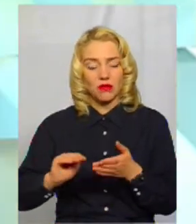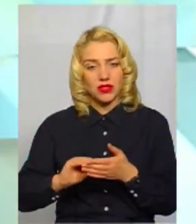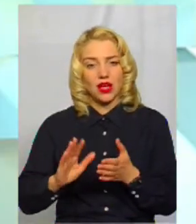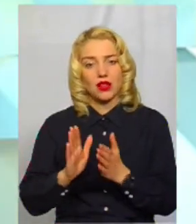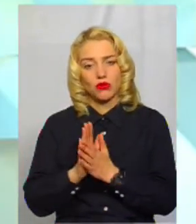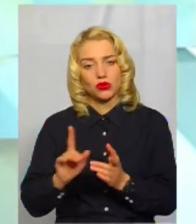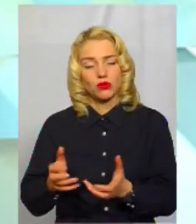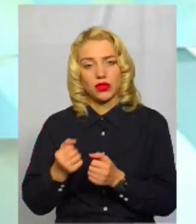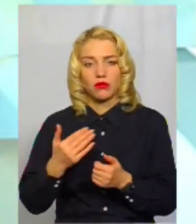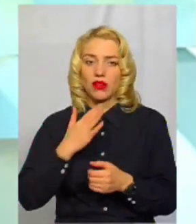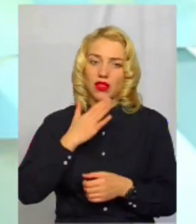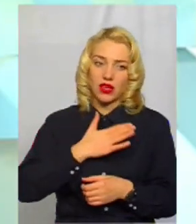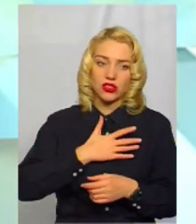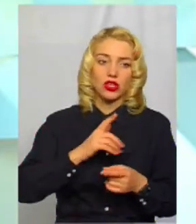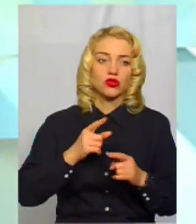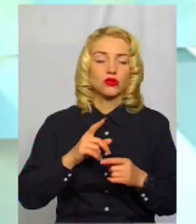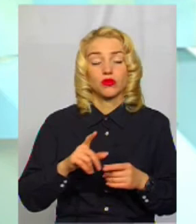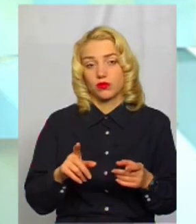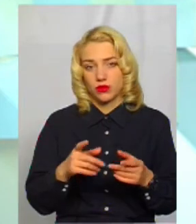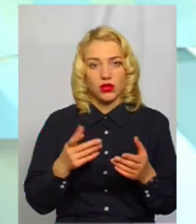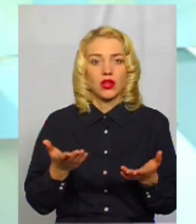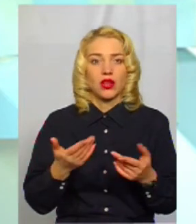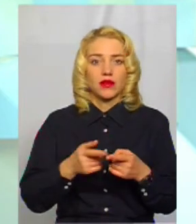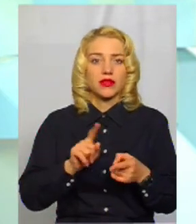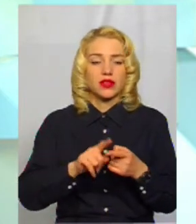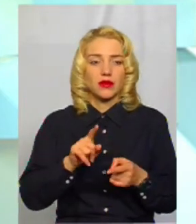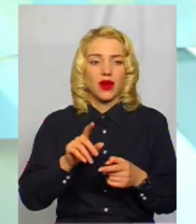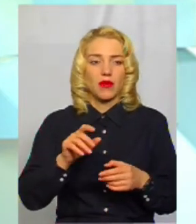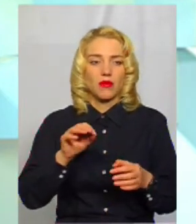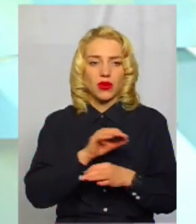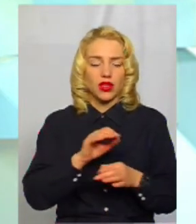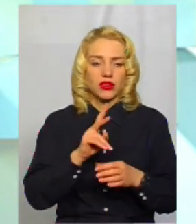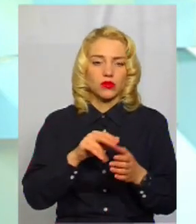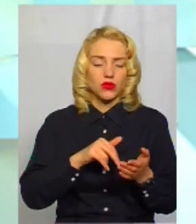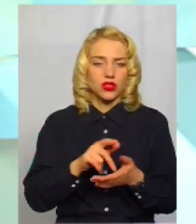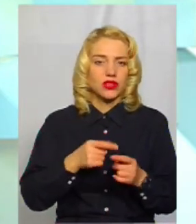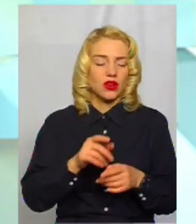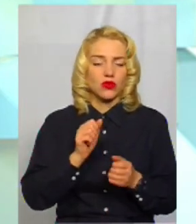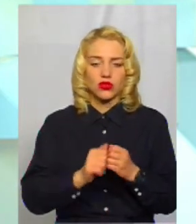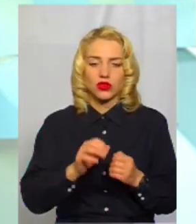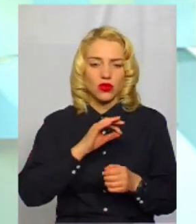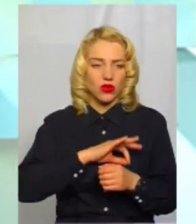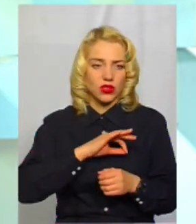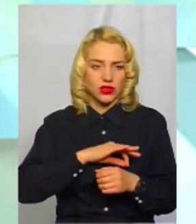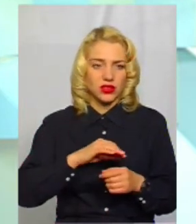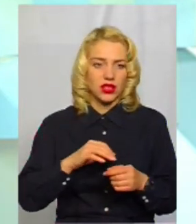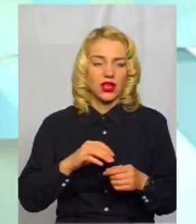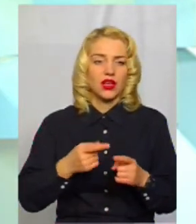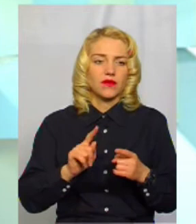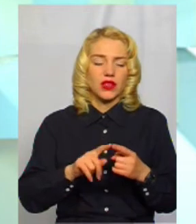підтримайте, будь ласка, наш. І чому ні? Тому що кожен з проєктів, які ці пройшли, вони кожен корисний. Який не виграв, він